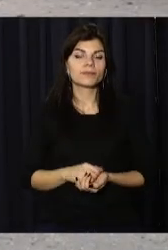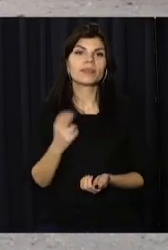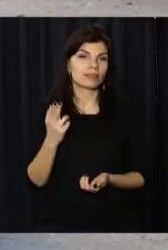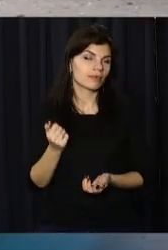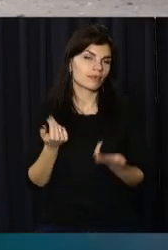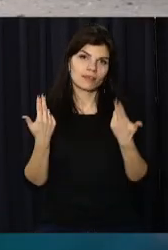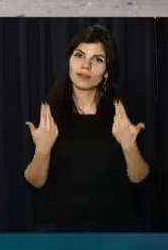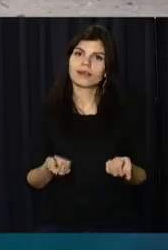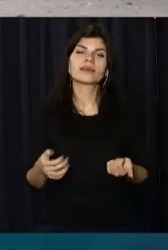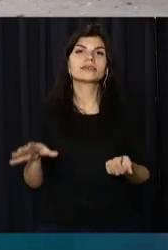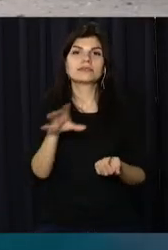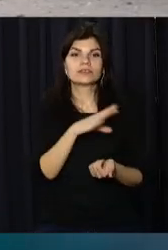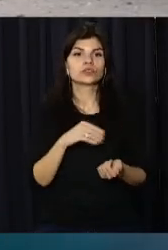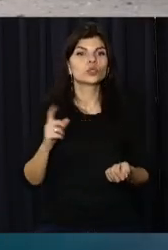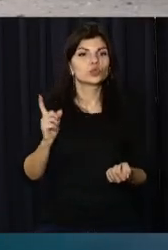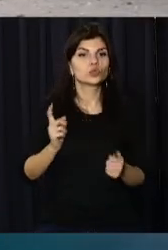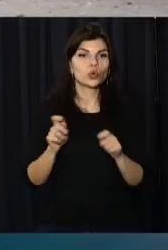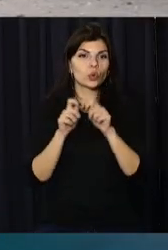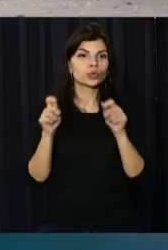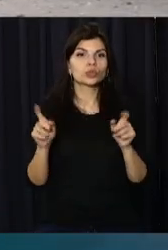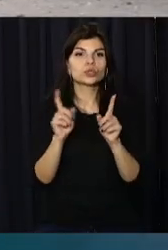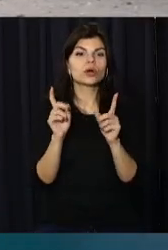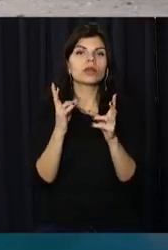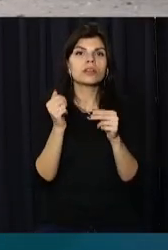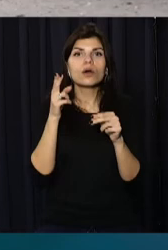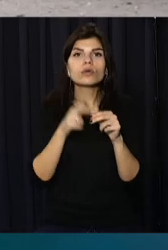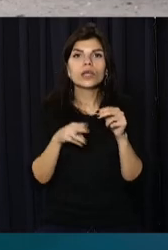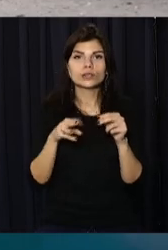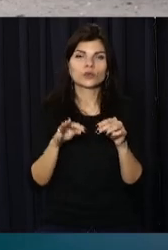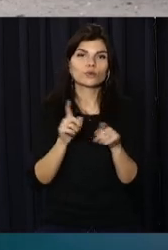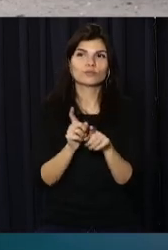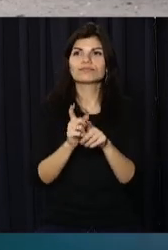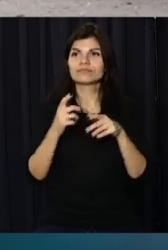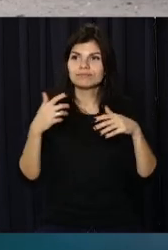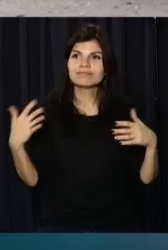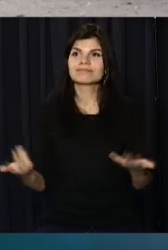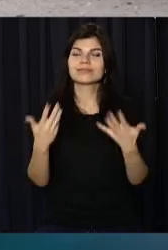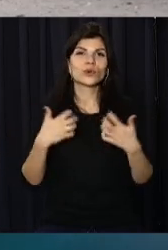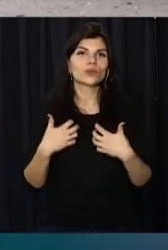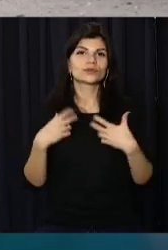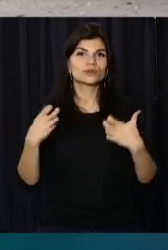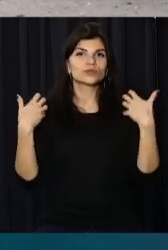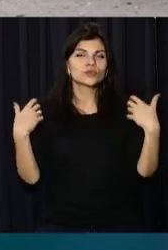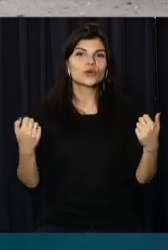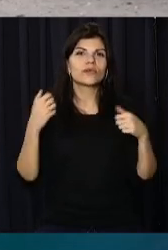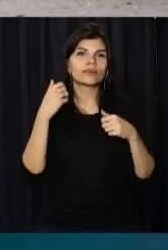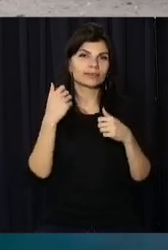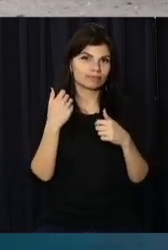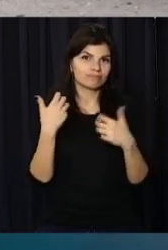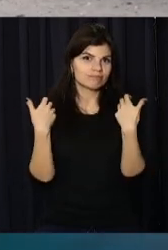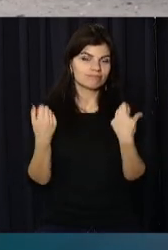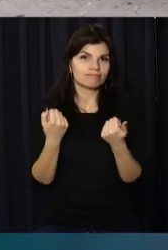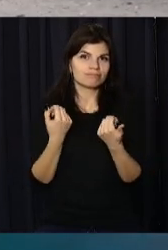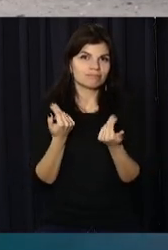всі чекають відкриття, щоб, наконец-то, почати процес здорування, влучення здоров'я, а тим